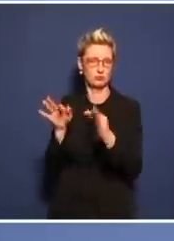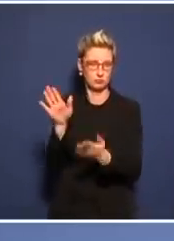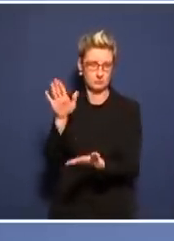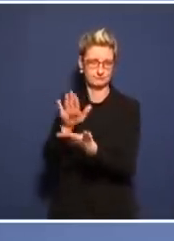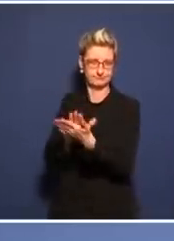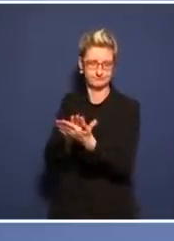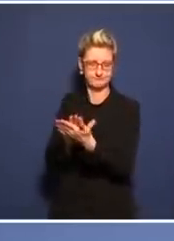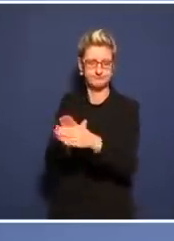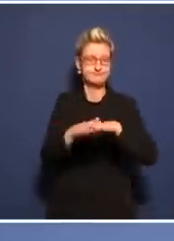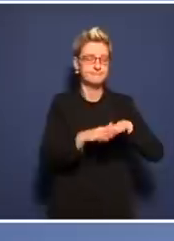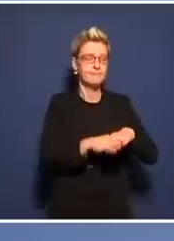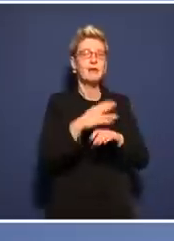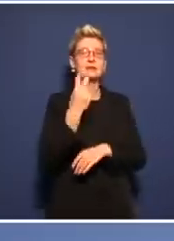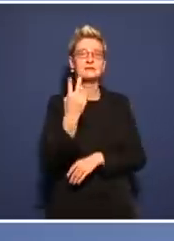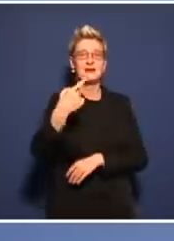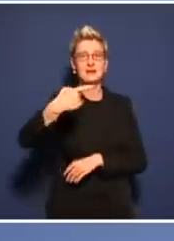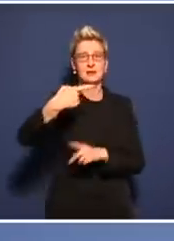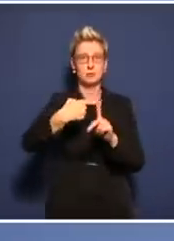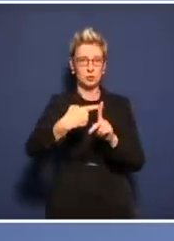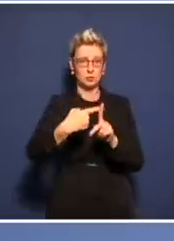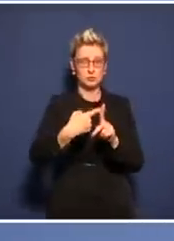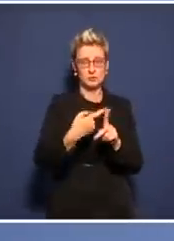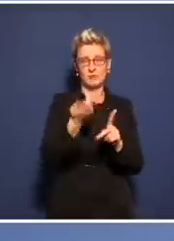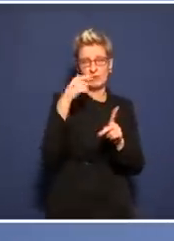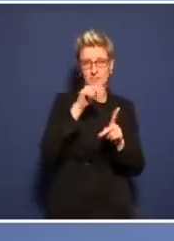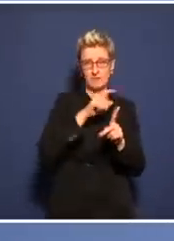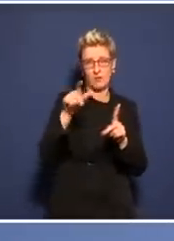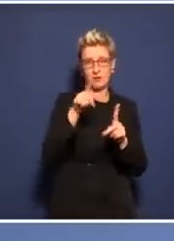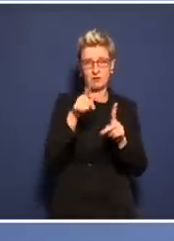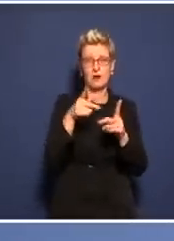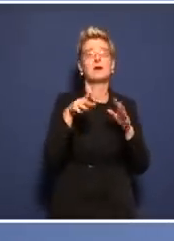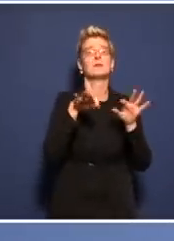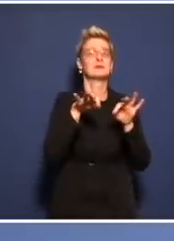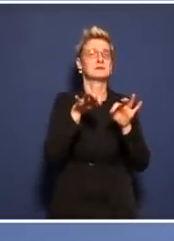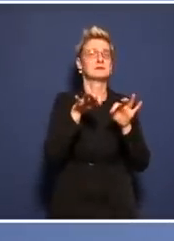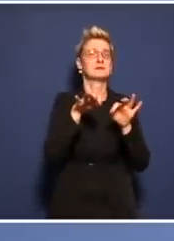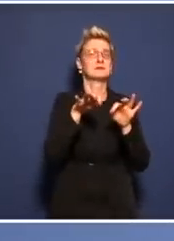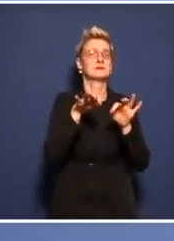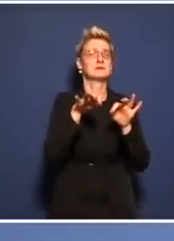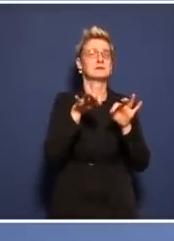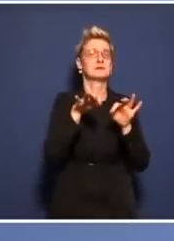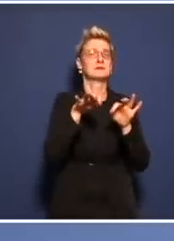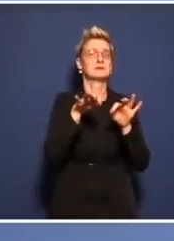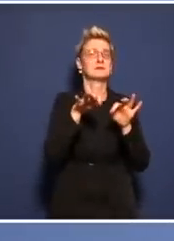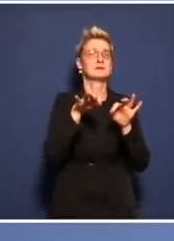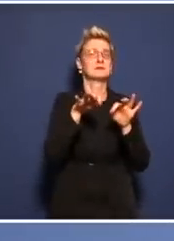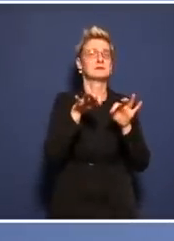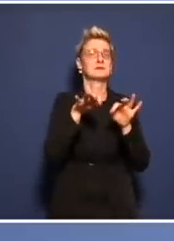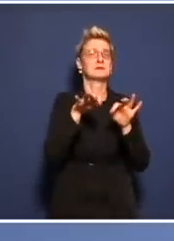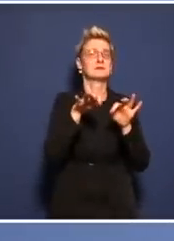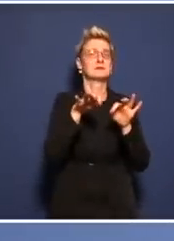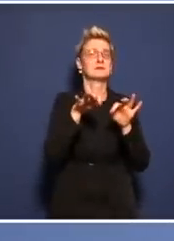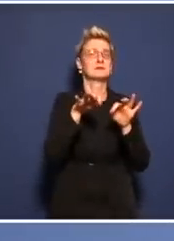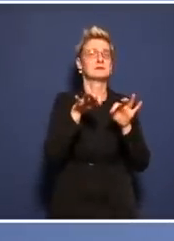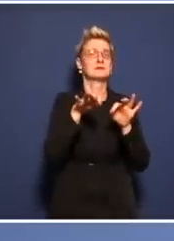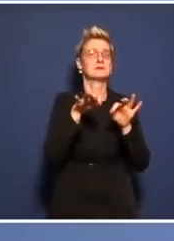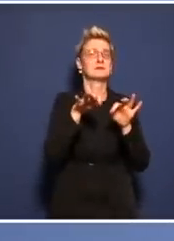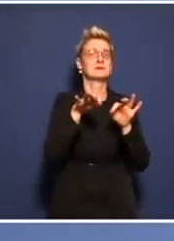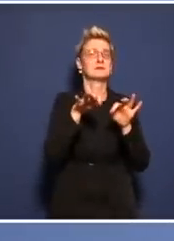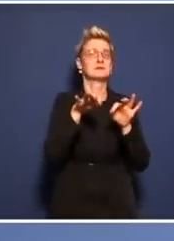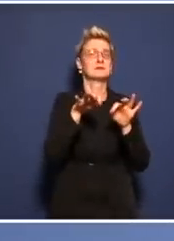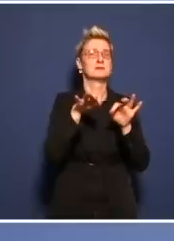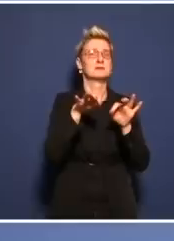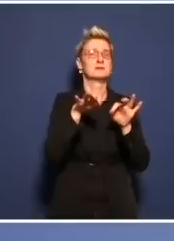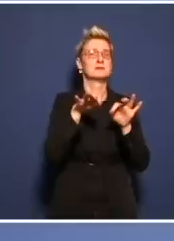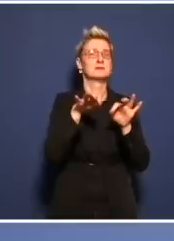-Regelung, die wir bei der Ministerpräsidentenkonferenz vor einer Woche beschlossen haben. Nur nochmal zur Erinnerung. Während hier Lauterbach fast schon mit